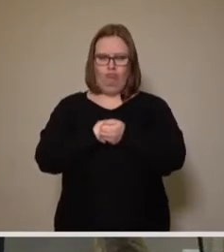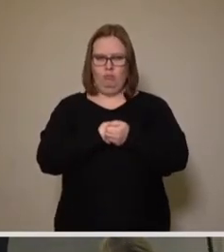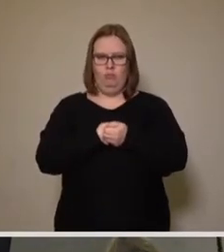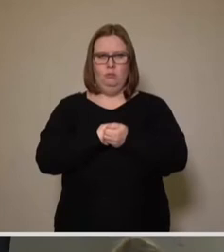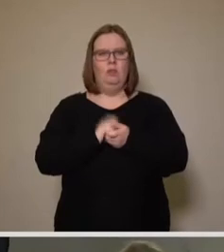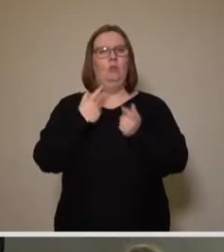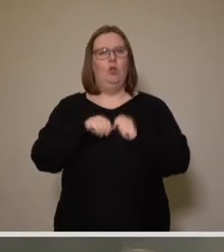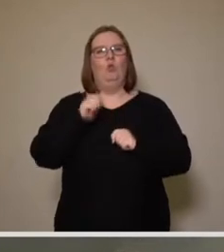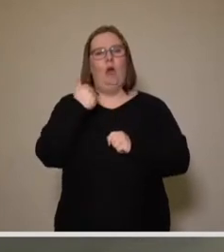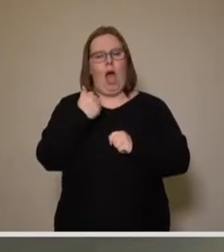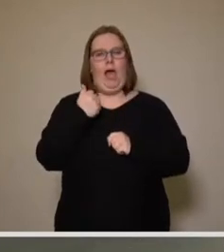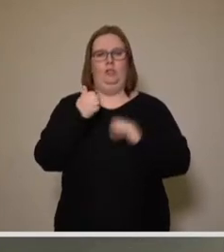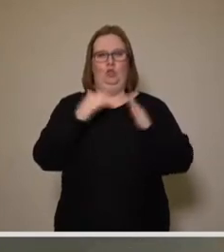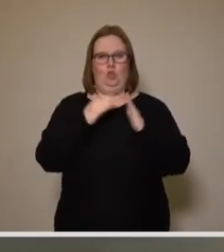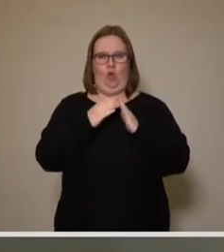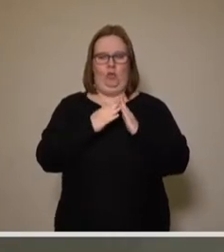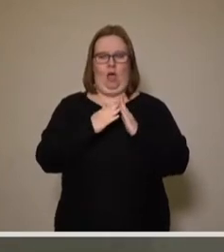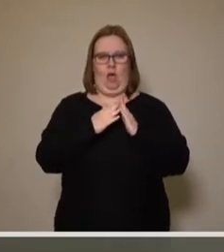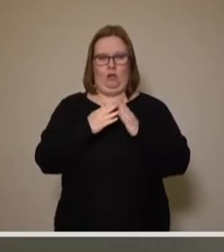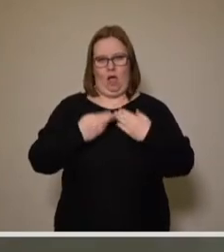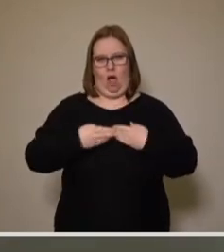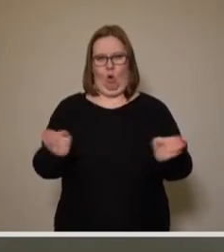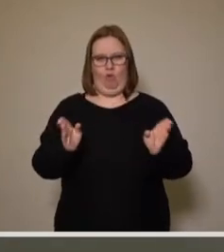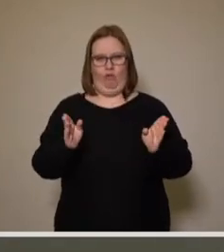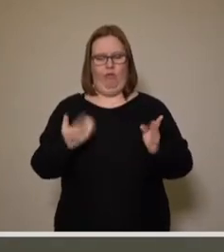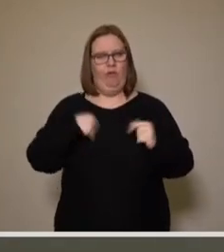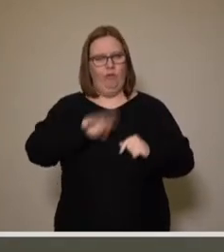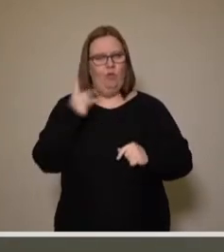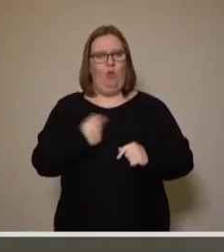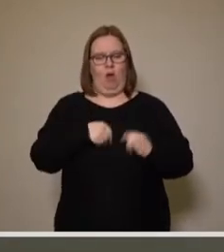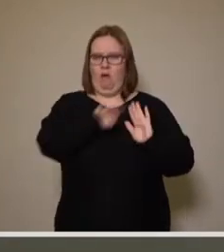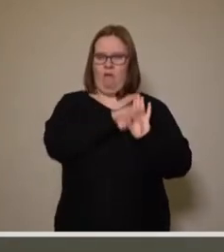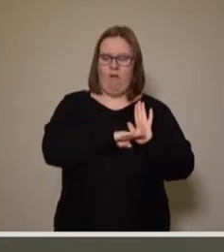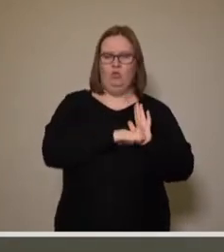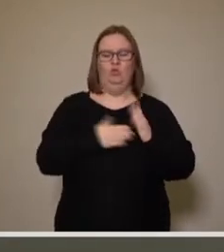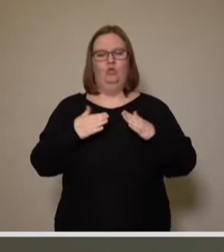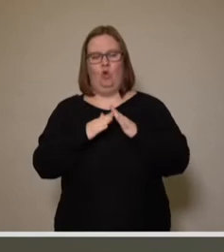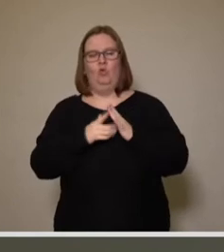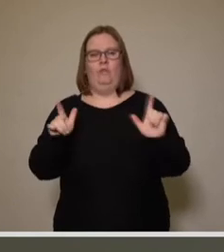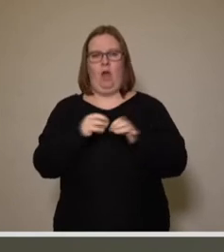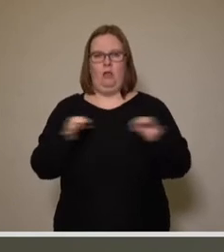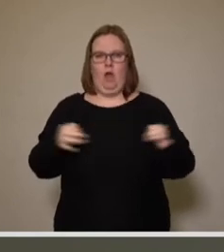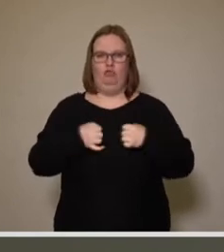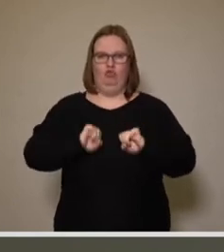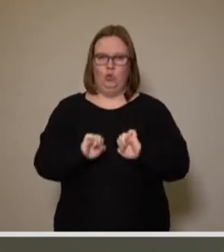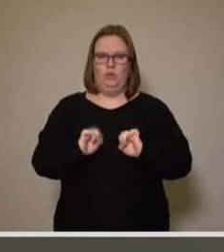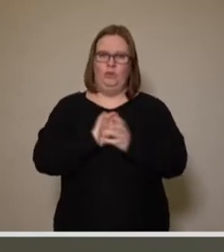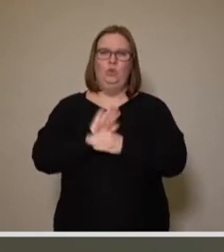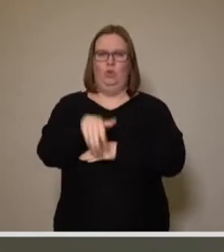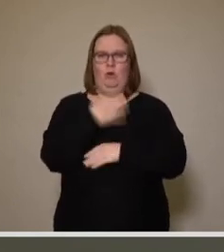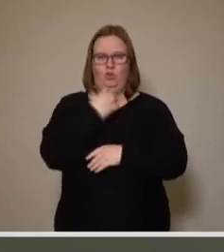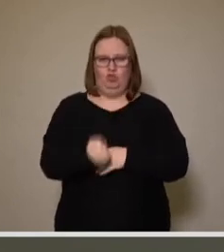stadtweiten verkaufsoffenen Sonntag pro Jahr gibt, um den verfassungsrechtlich gebotenen Sonnen- und Feiertagsschutz nicht überzustrapazieren.